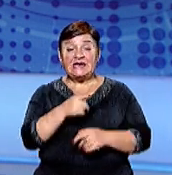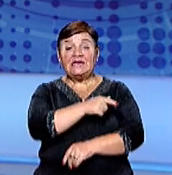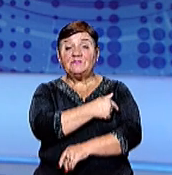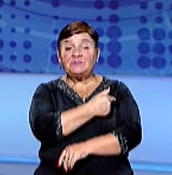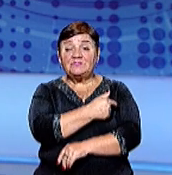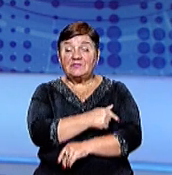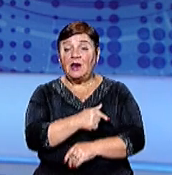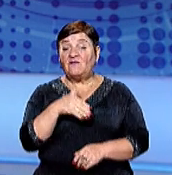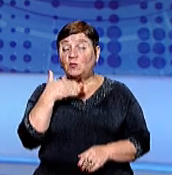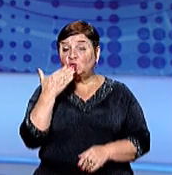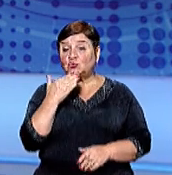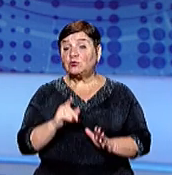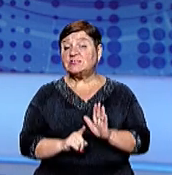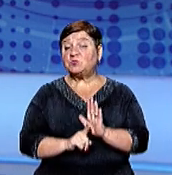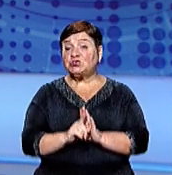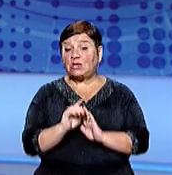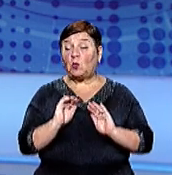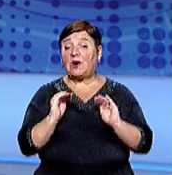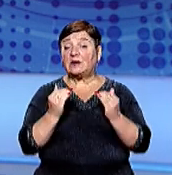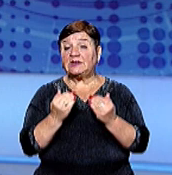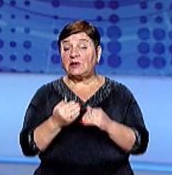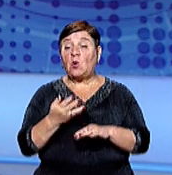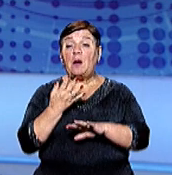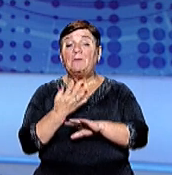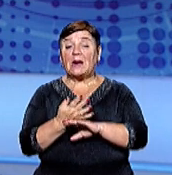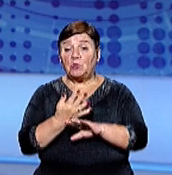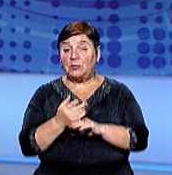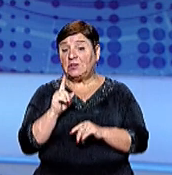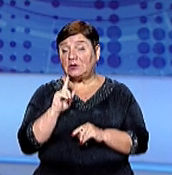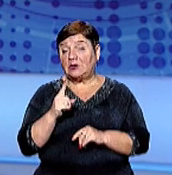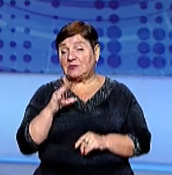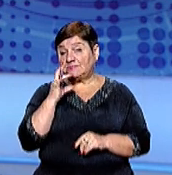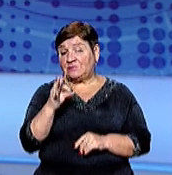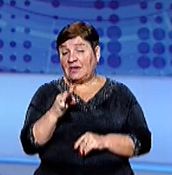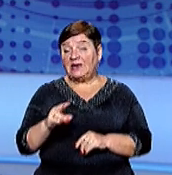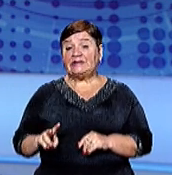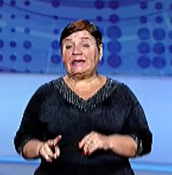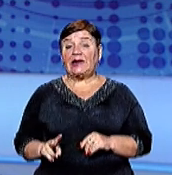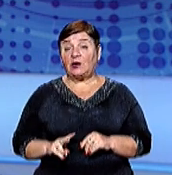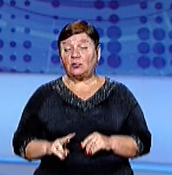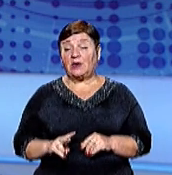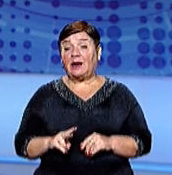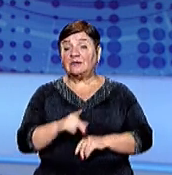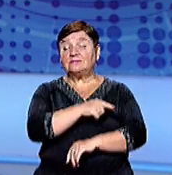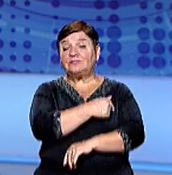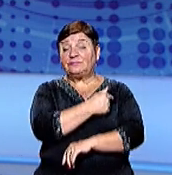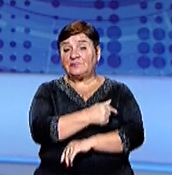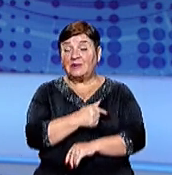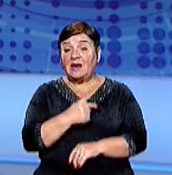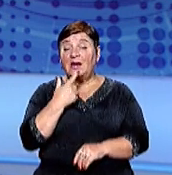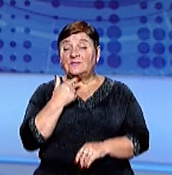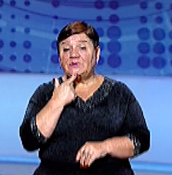переливання Переливання в Ужгороді з початку карантину бракує також донорів, розповіла заступниця директора станції переливання